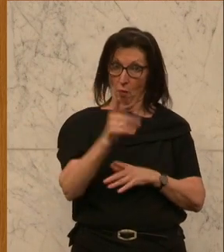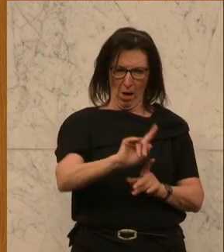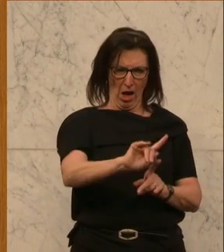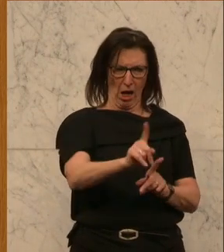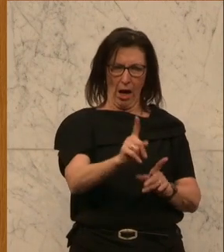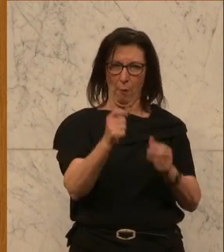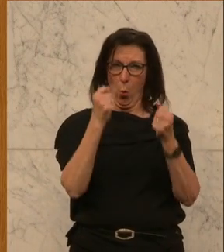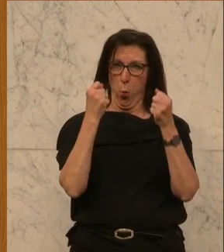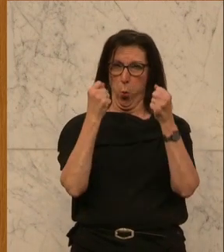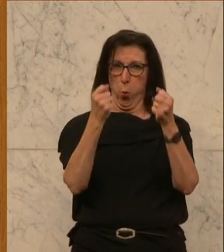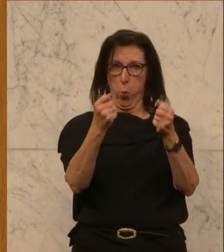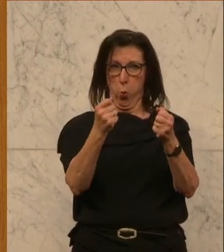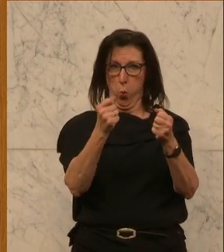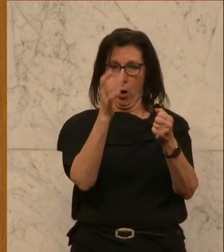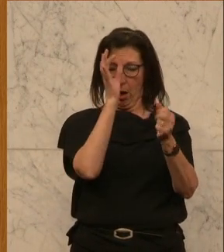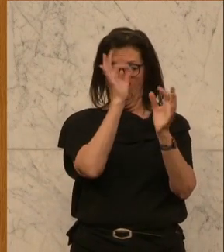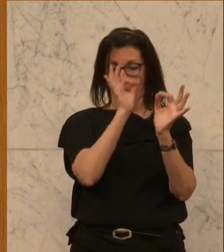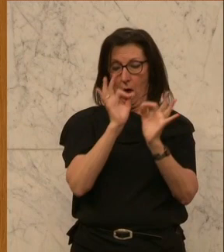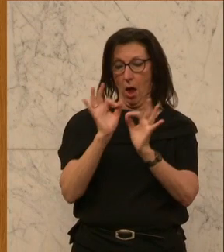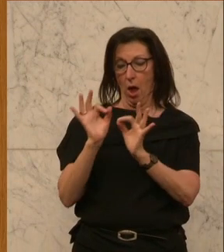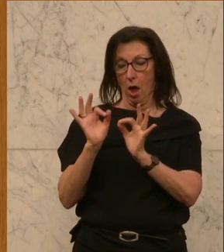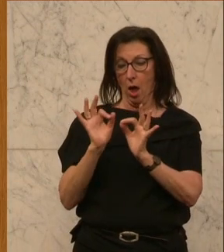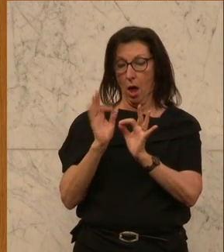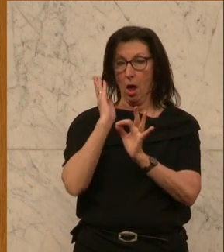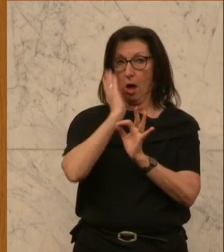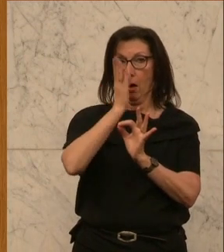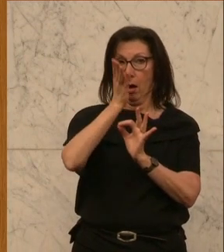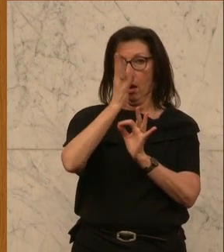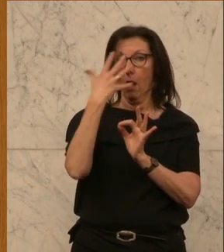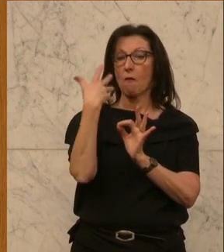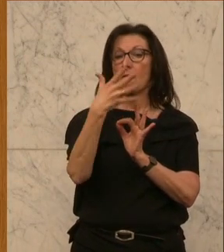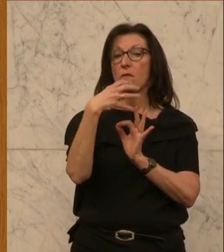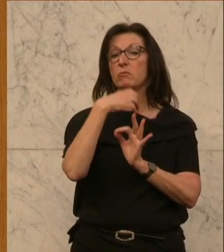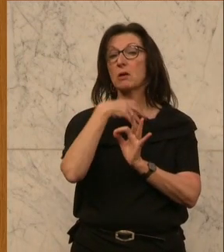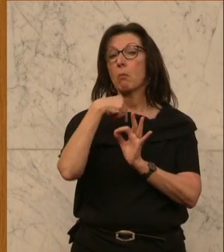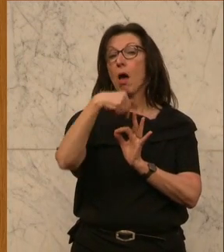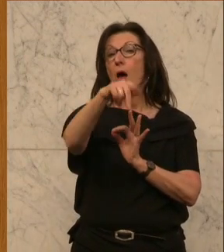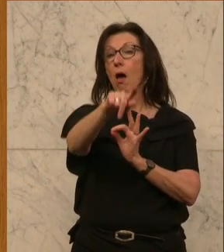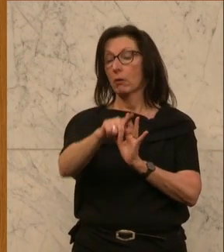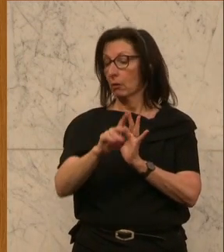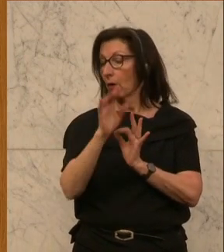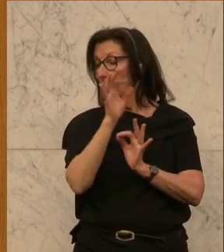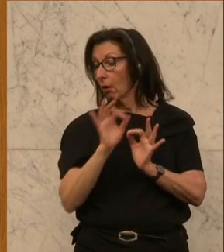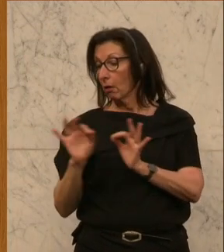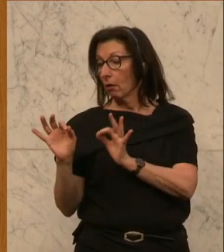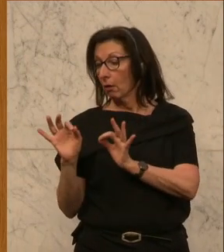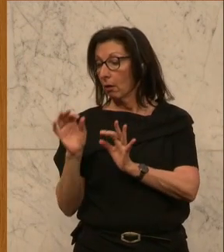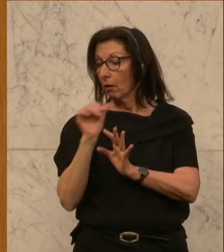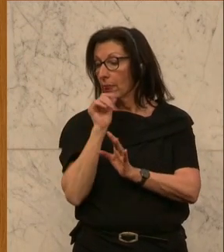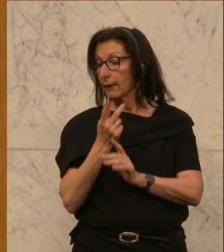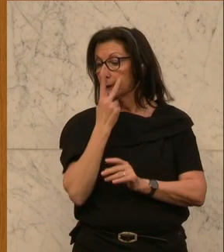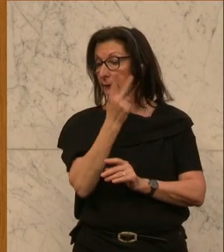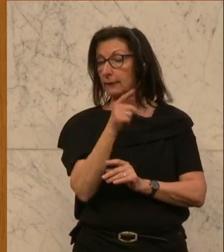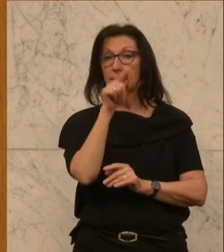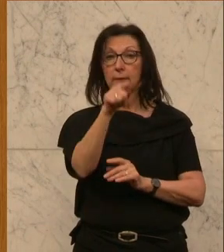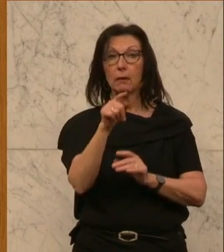50 Meter gefahren. 50 Meter, wo man nicht mitbekommt, wenn ein Fußgänger über die